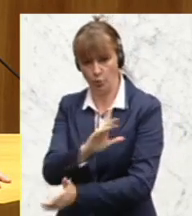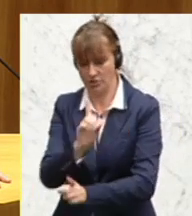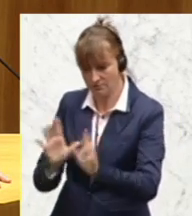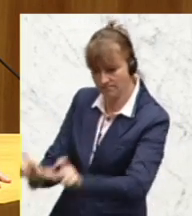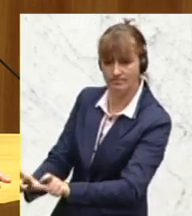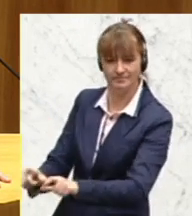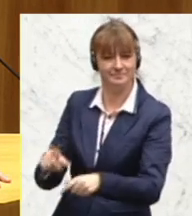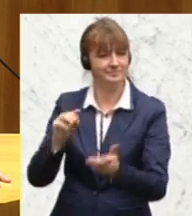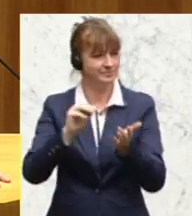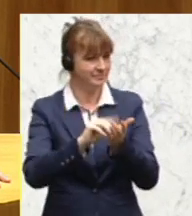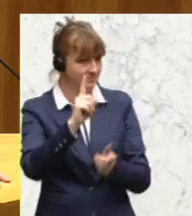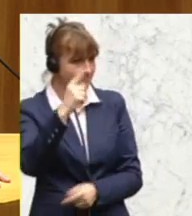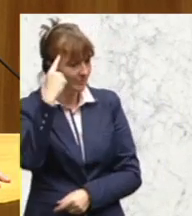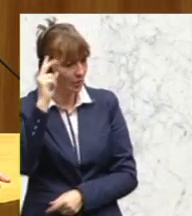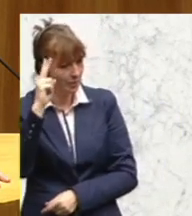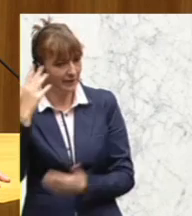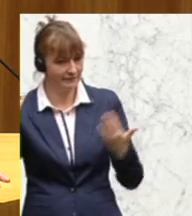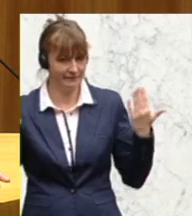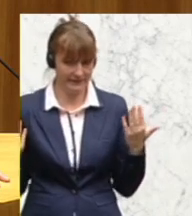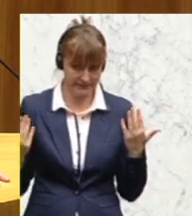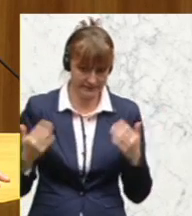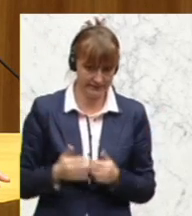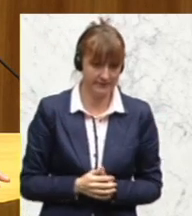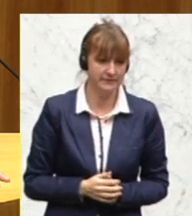eines muss uns aber zu denken geben, nämlich Folgendes.